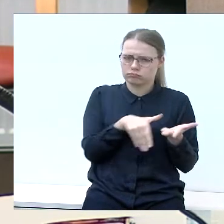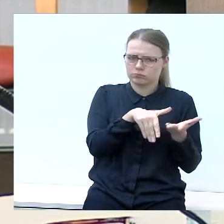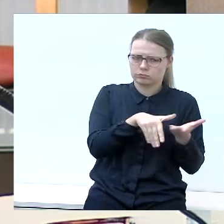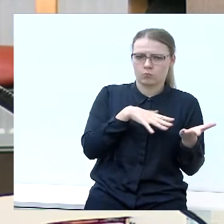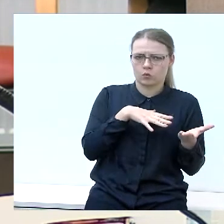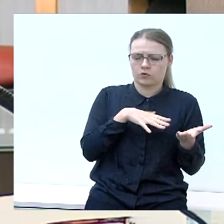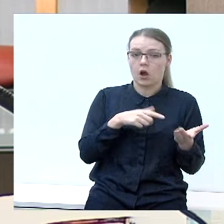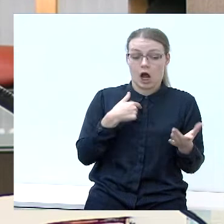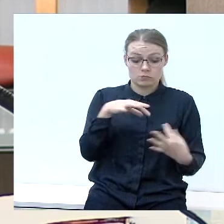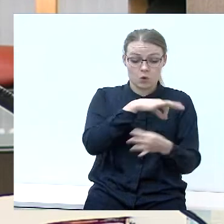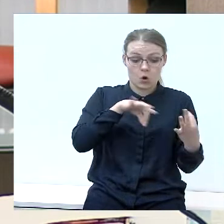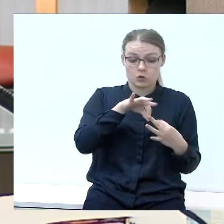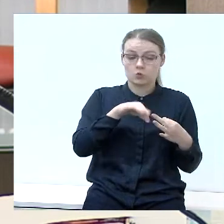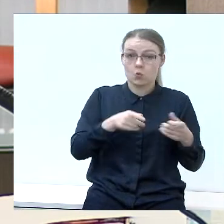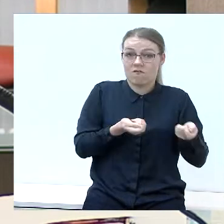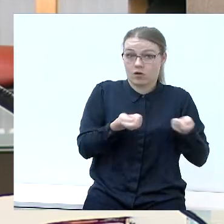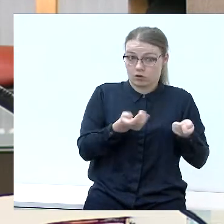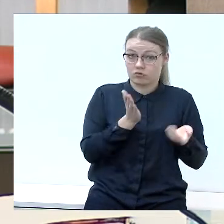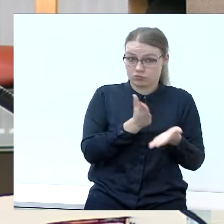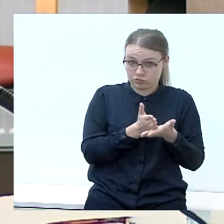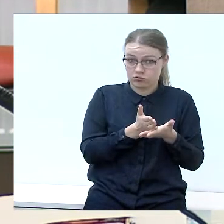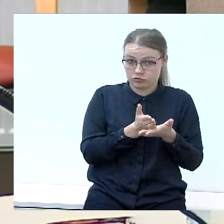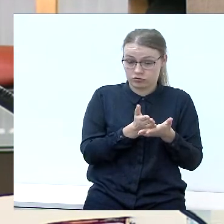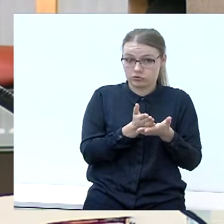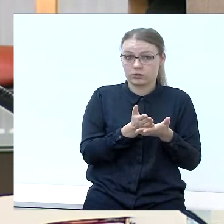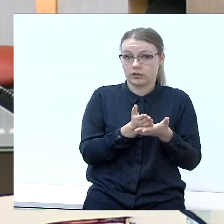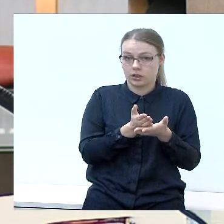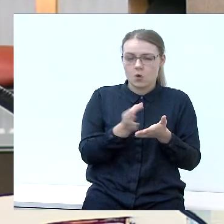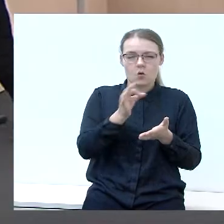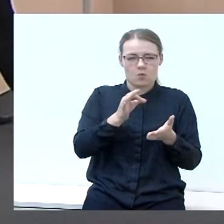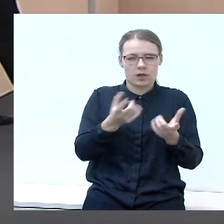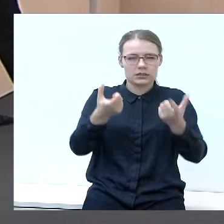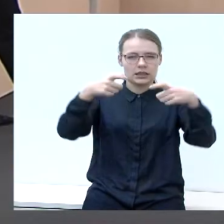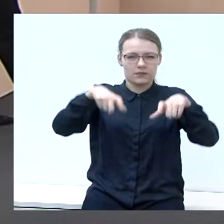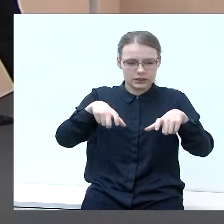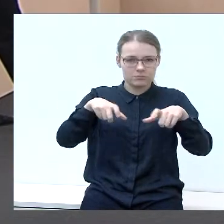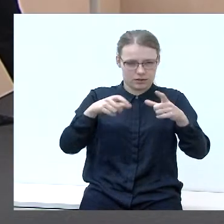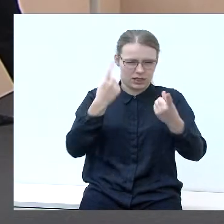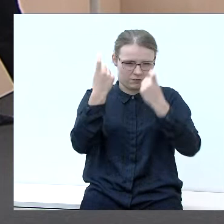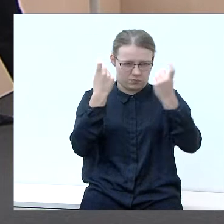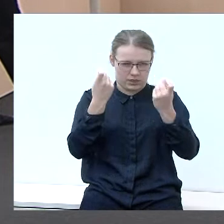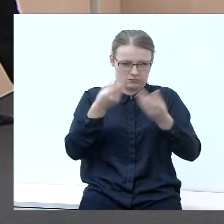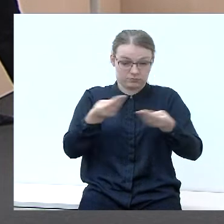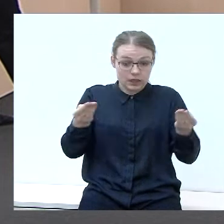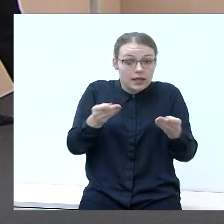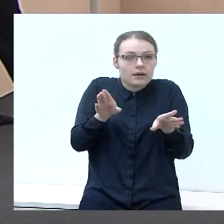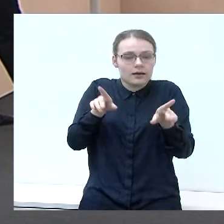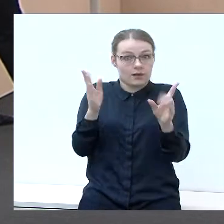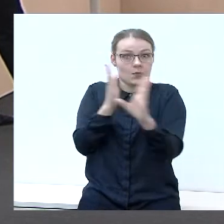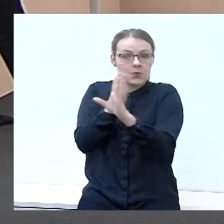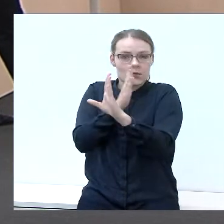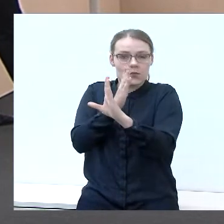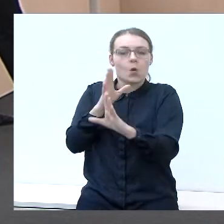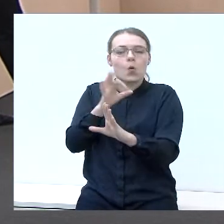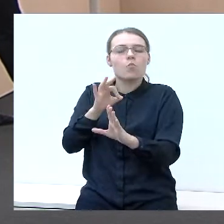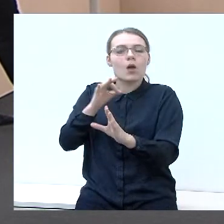vadovas, kadangi dabar įgyvendinam projektą apie savivaldybių informavimą ir būtent kaip tik biudžeto rengimo mokymai